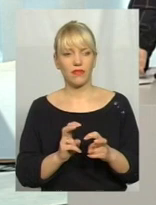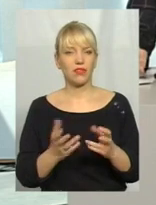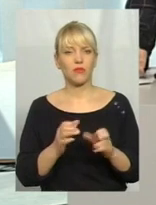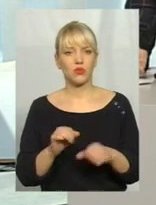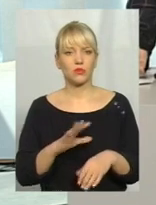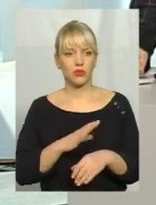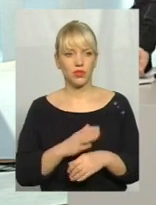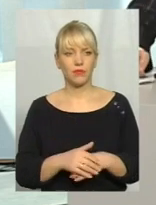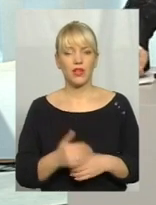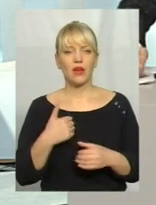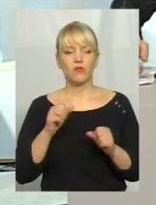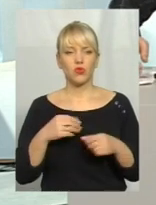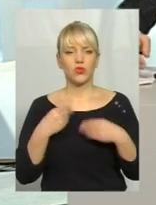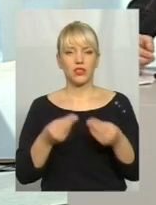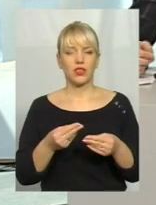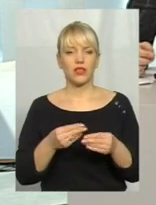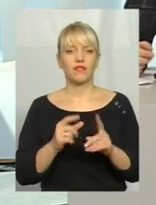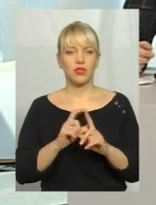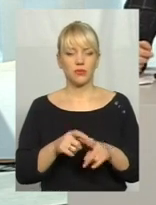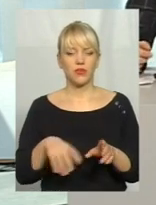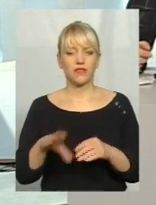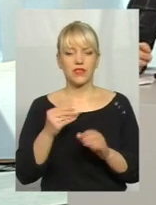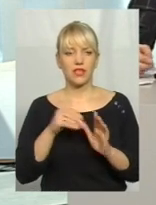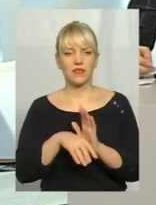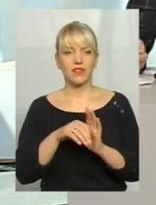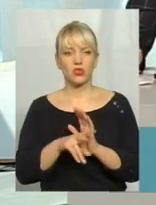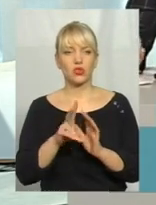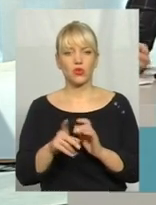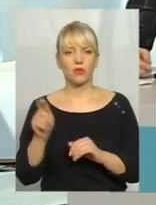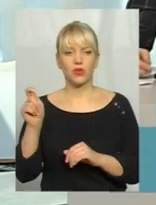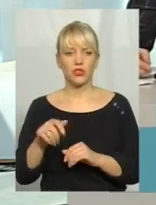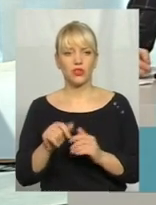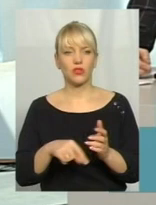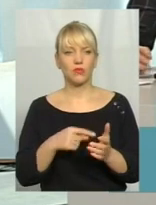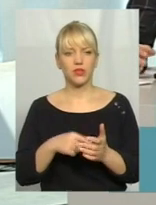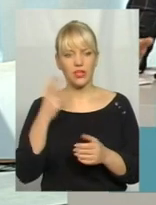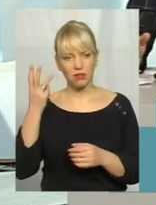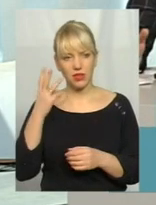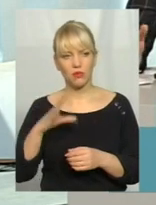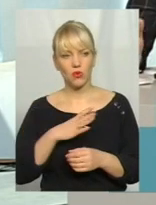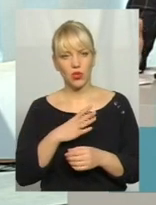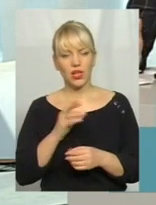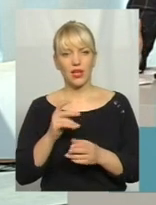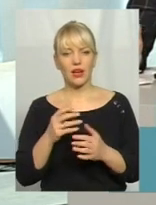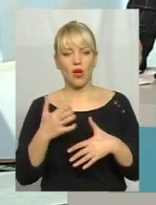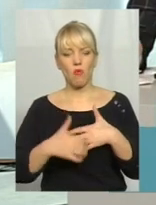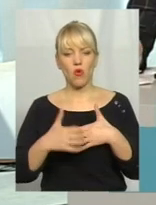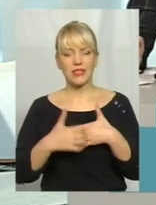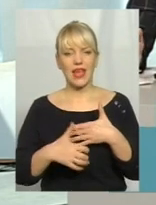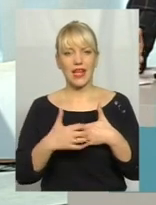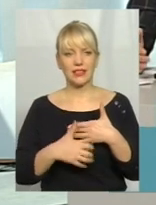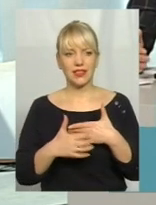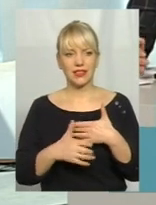вам дати чітку відповідь на ваше запитання. Насправді, всі інвестори, які приїжджали в місто Хмельницький, були своєрідними посередниками,